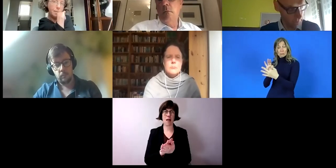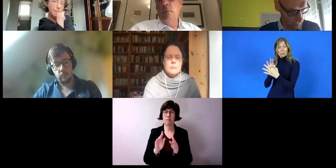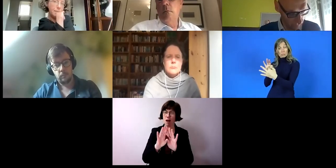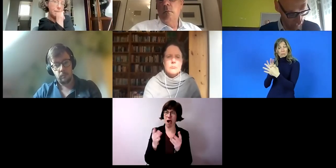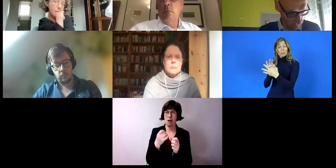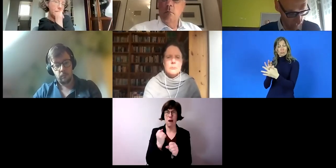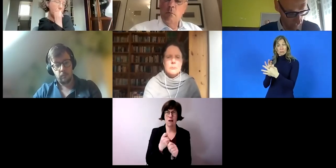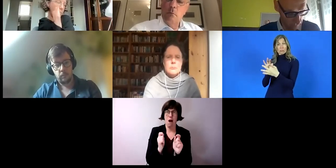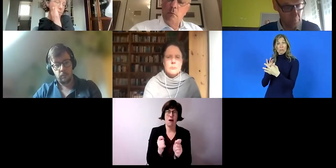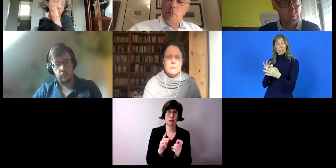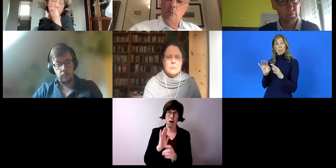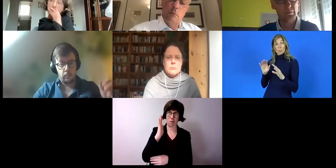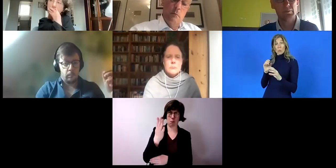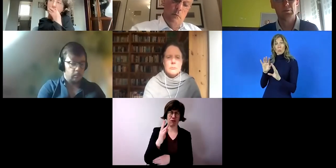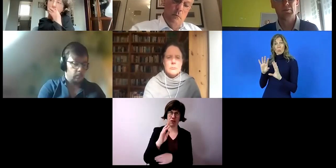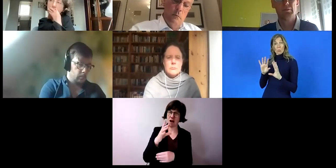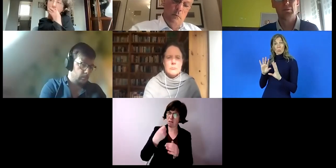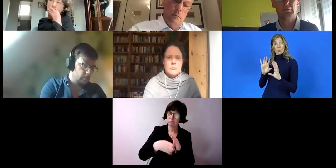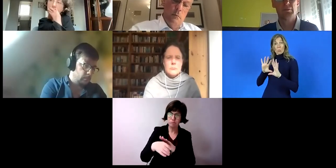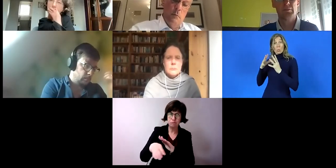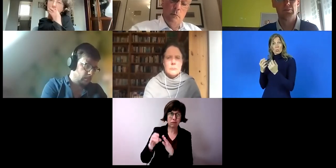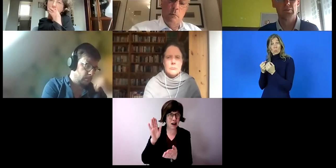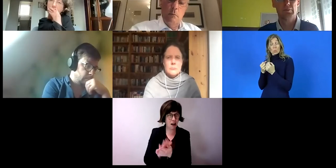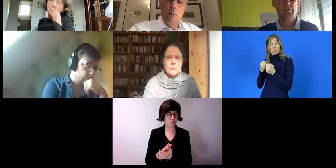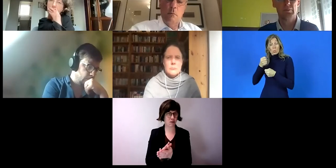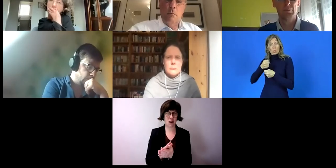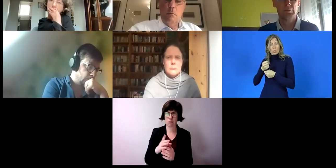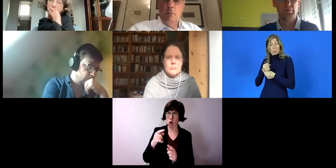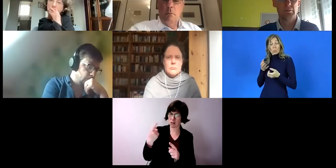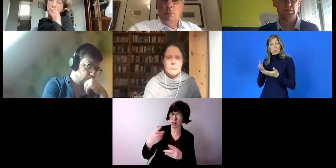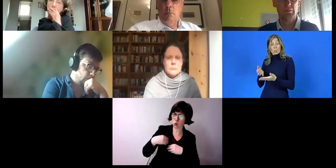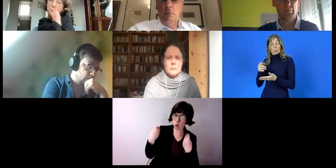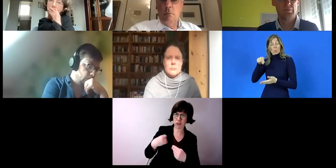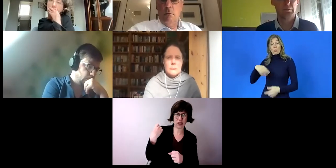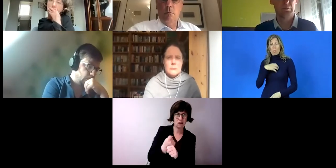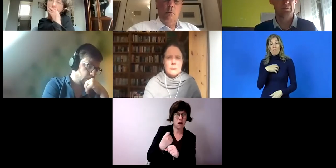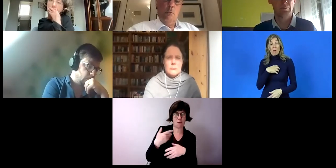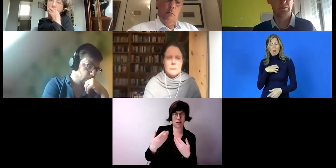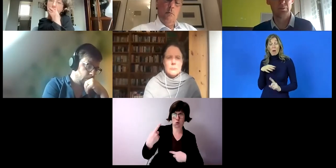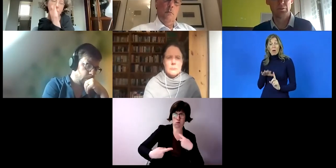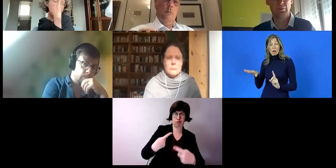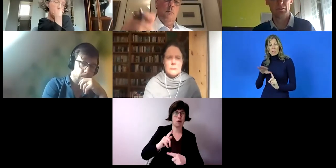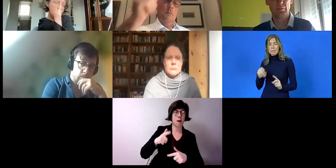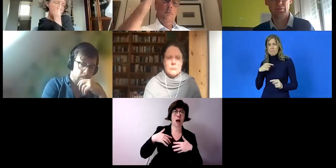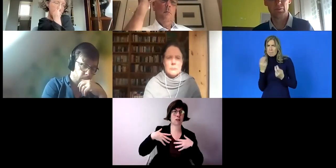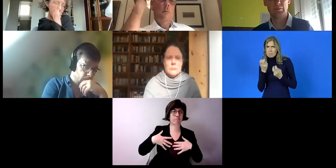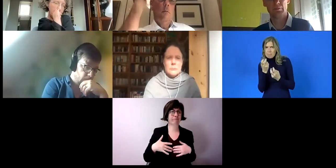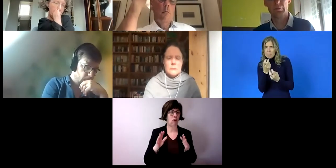zu vermitteln, auch dort unterzubringen und auch zu ihrer Zufriedenheit, glaube ich, einen Platz zu finden.